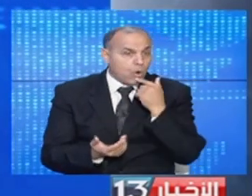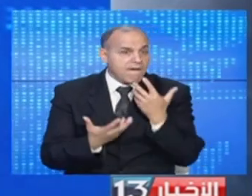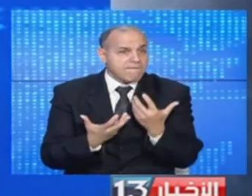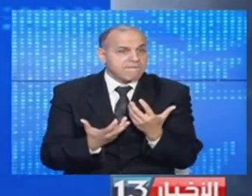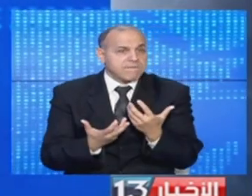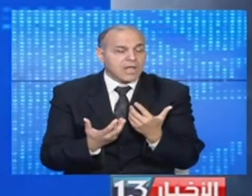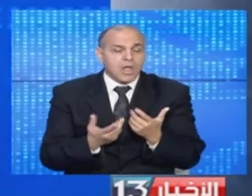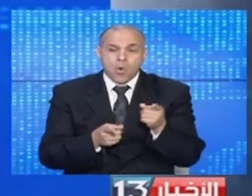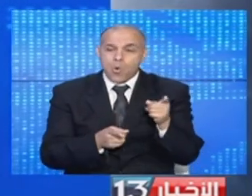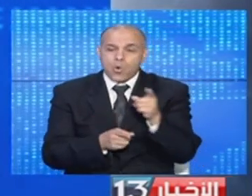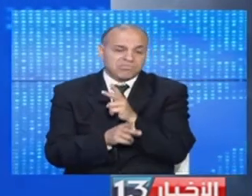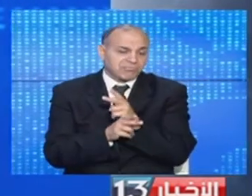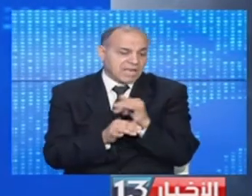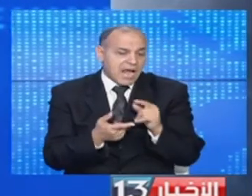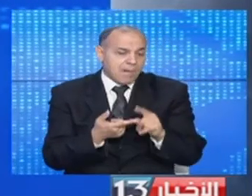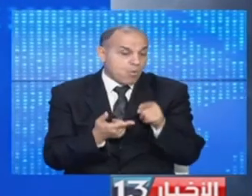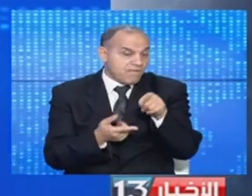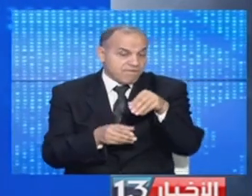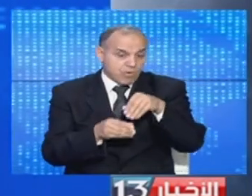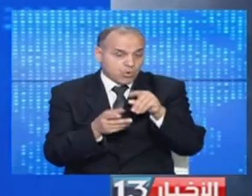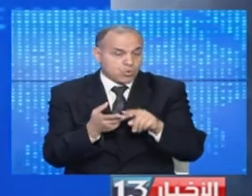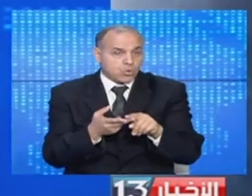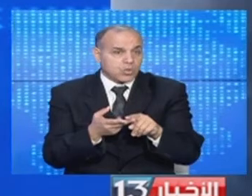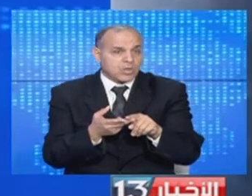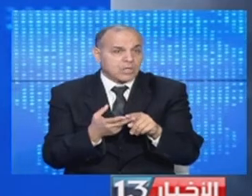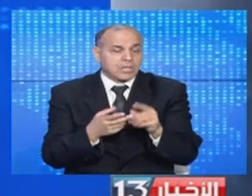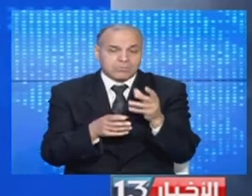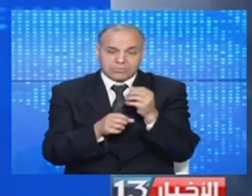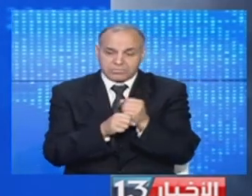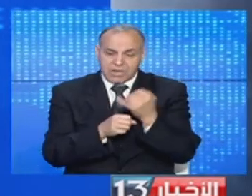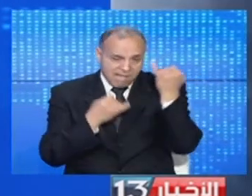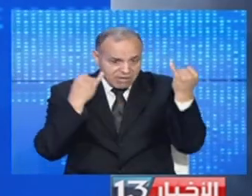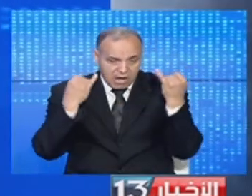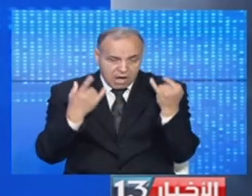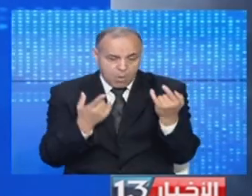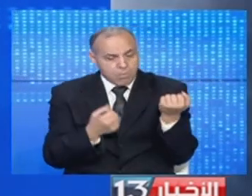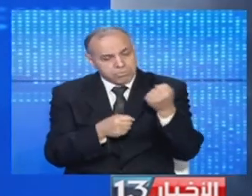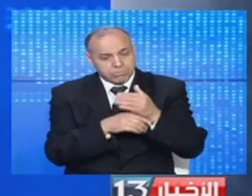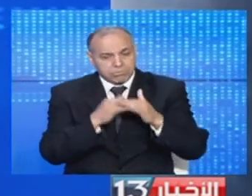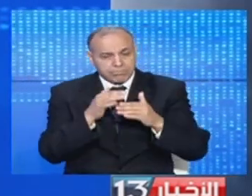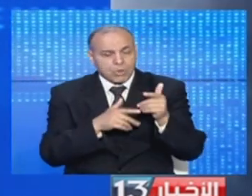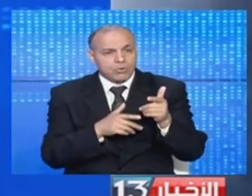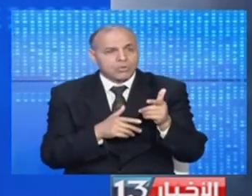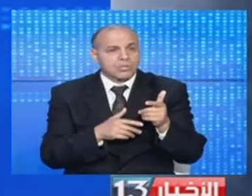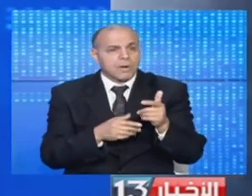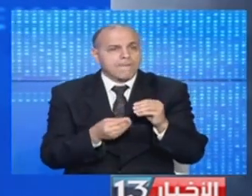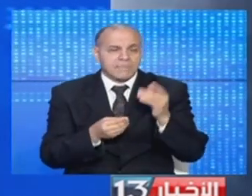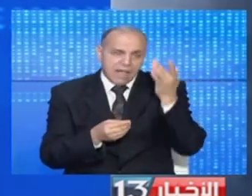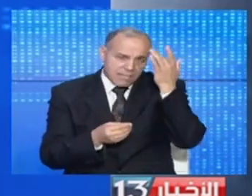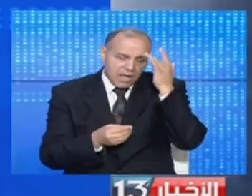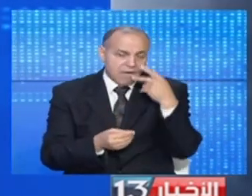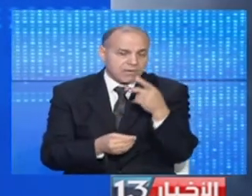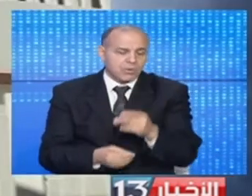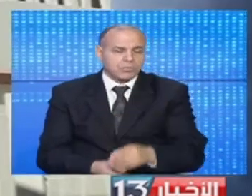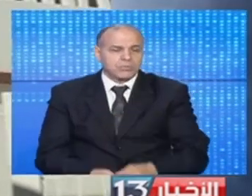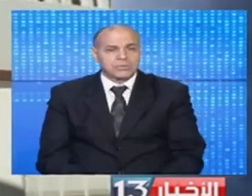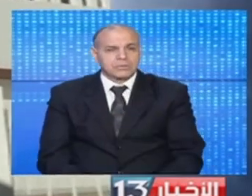المتنفس الوحيد الذي من شأنه أن يحتضن أفكارهم وإبداعتهم في المشال الثقافي